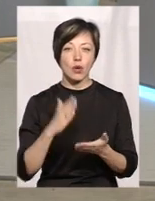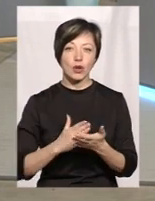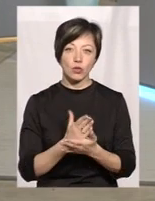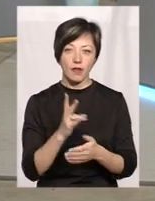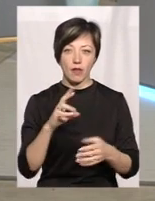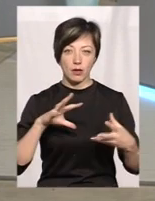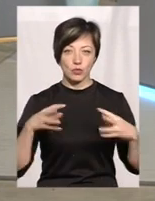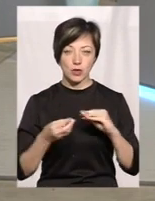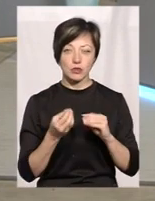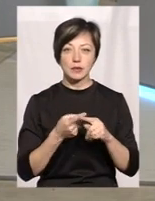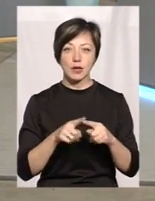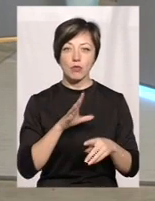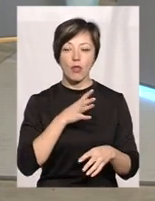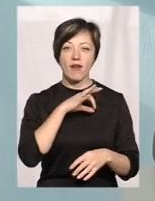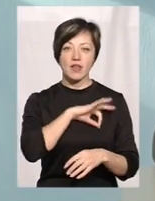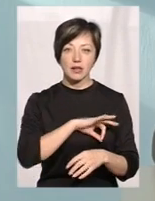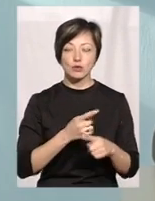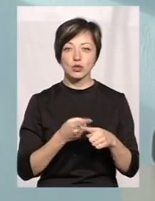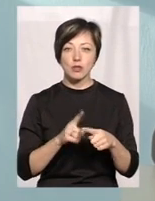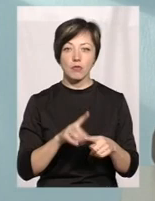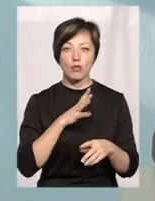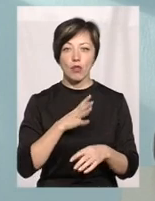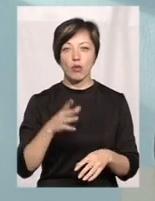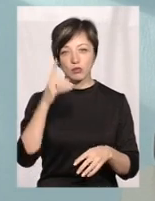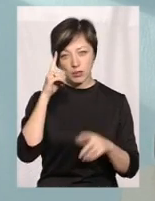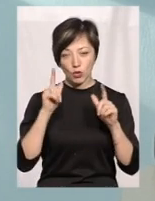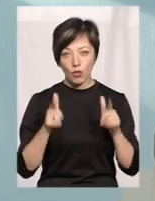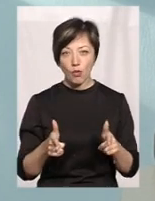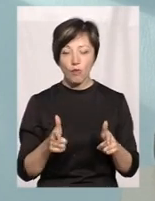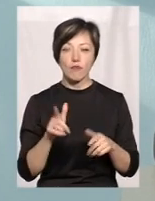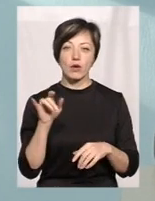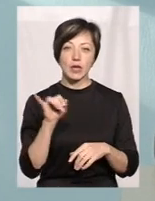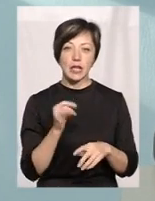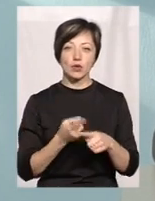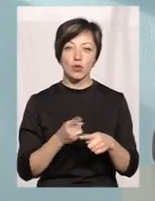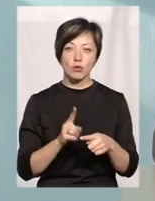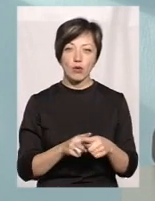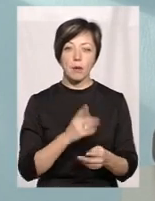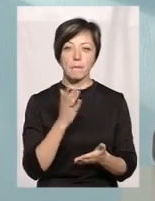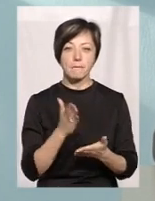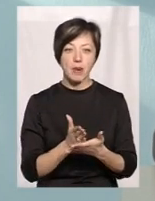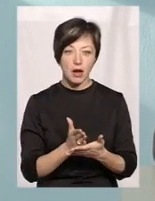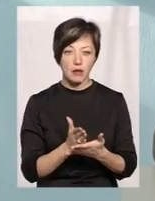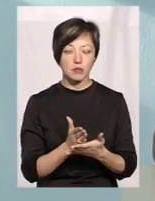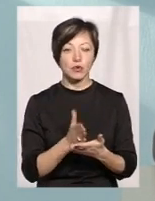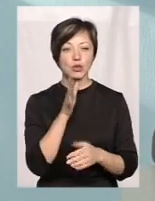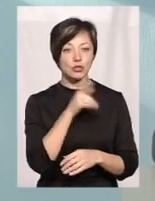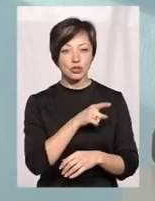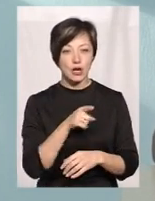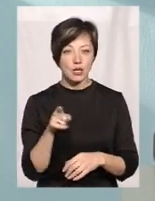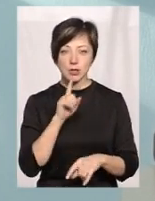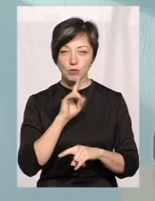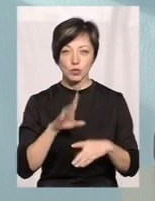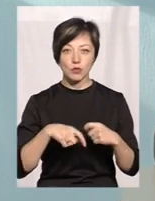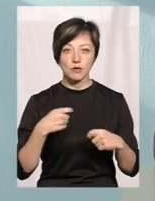результат, щоб це було ефективно, щоб це було толково. Тому маємо час, не будемо